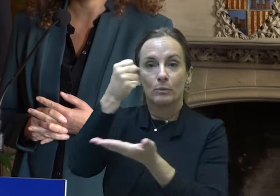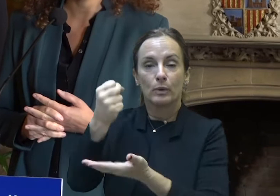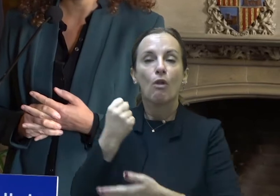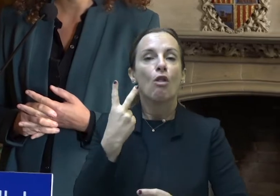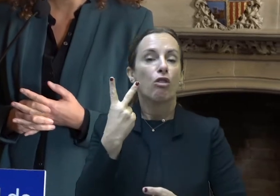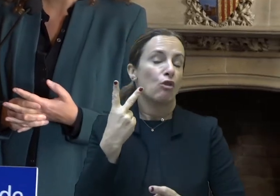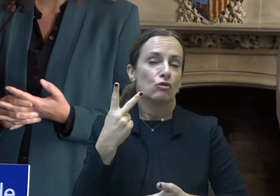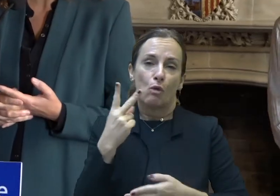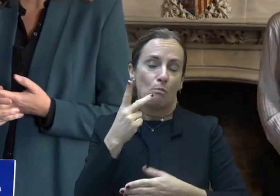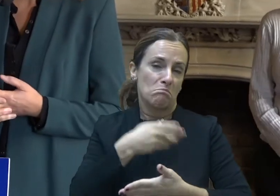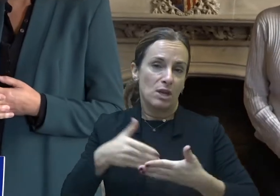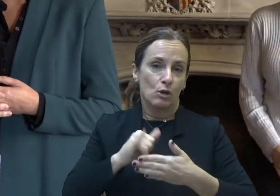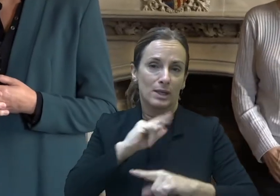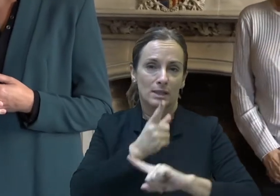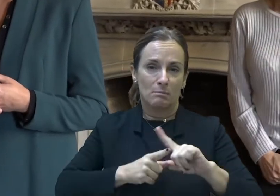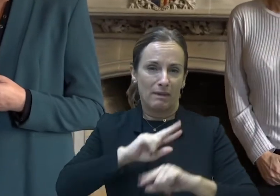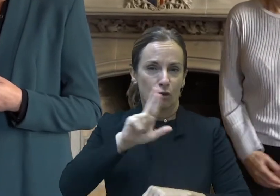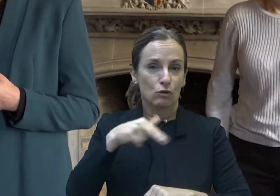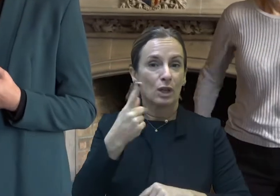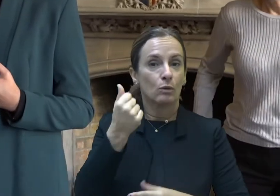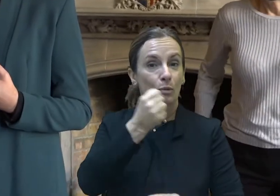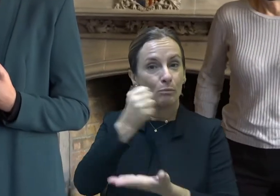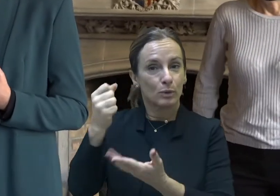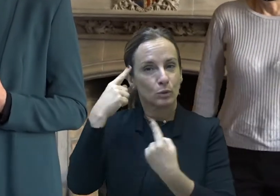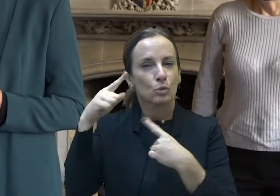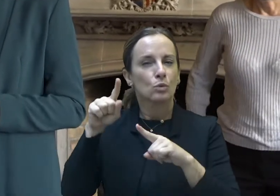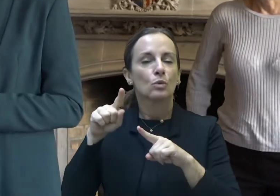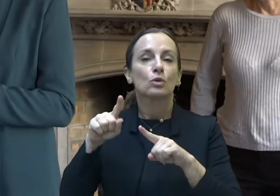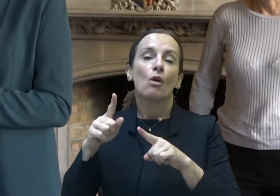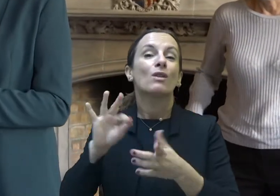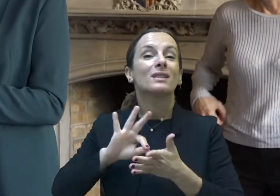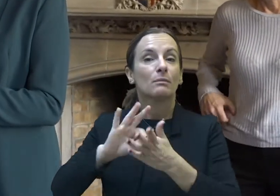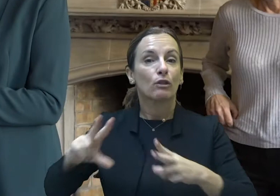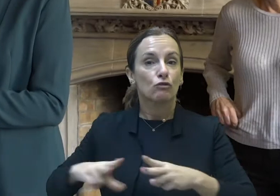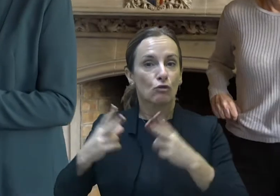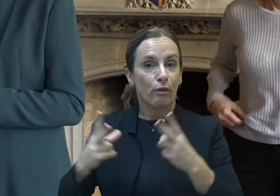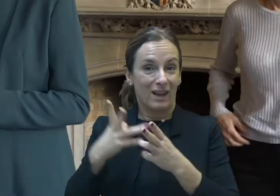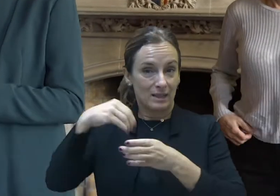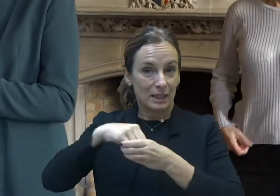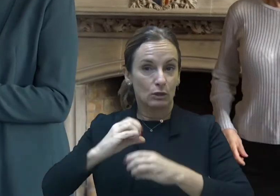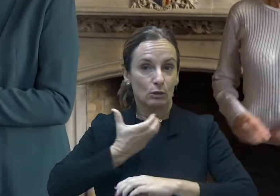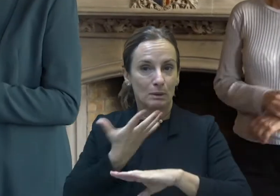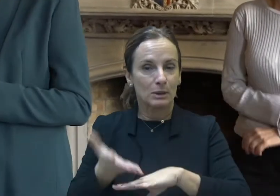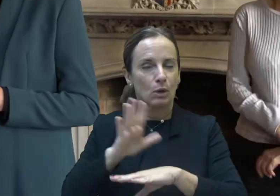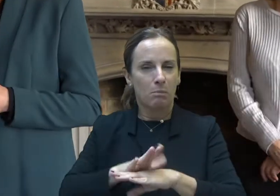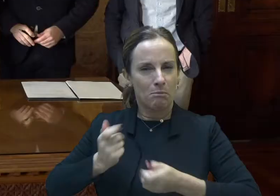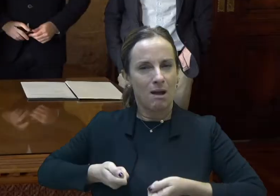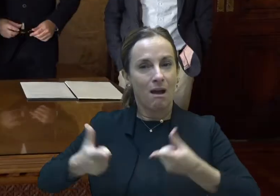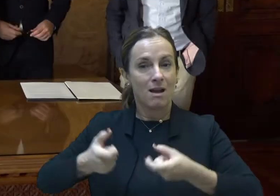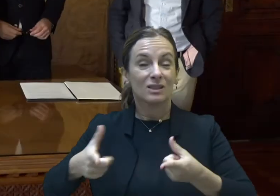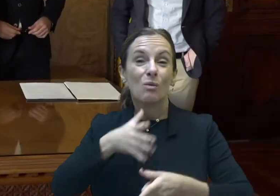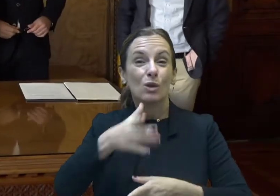'Ajuntament de Palma, dos milions, quasi dos milions i mig d'euros per política social, per destinar-ne als serveis socials, per enfortir els serveis socials